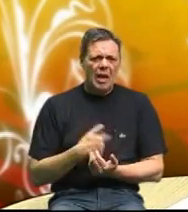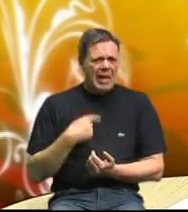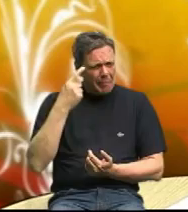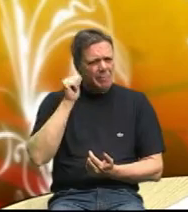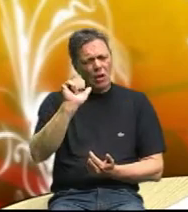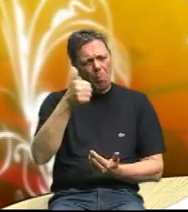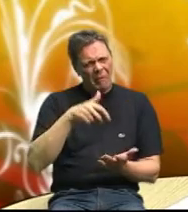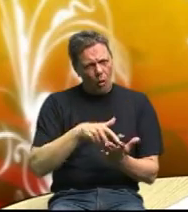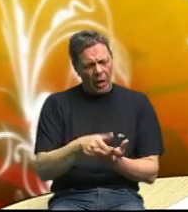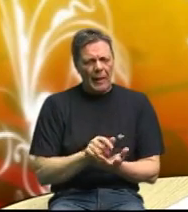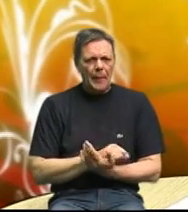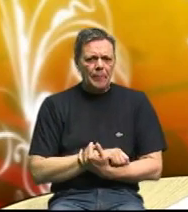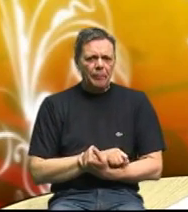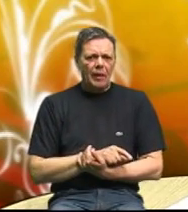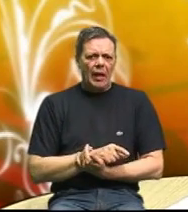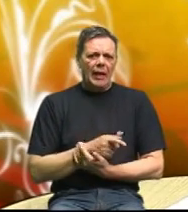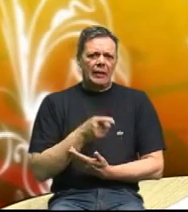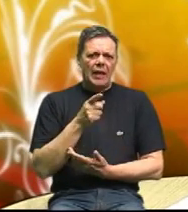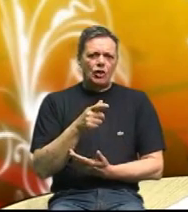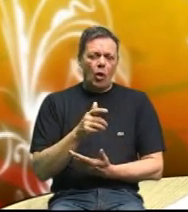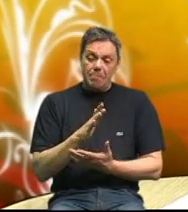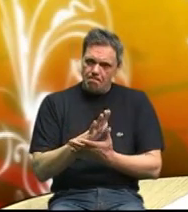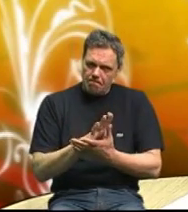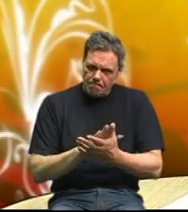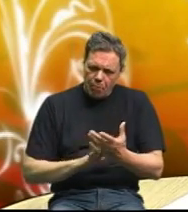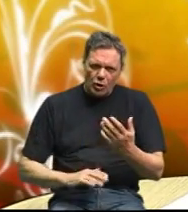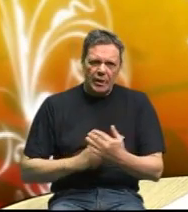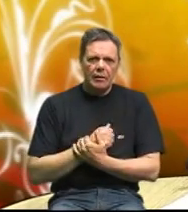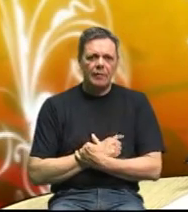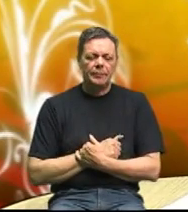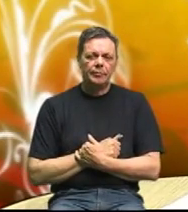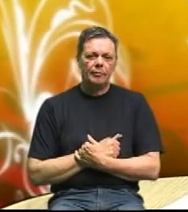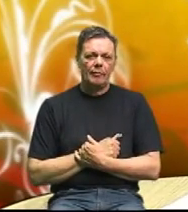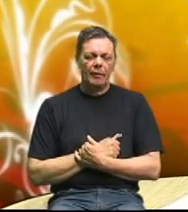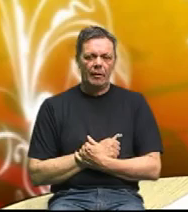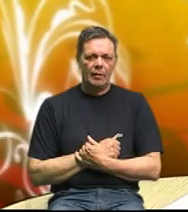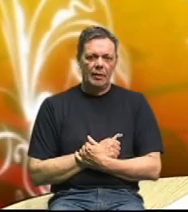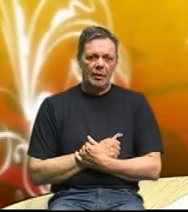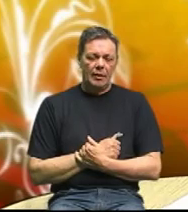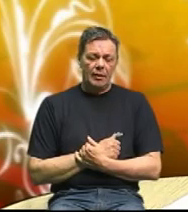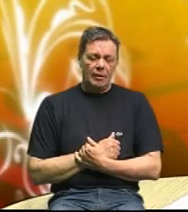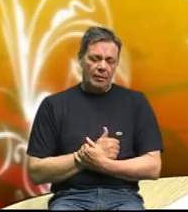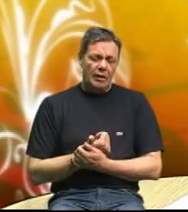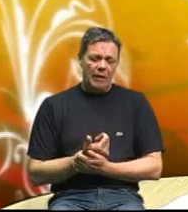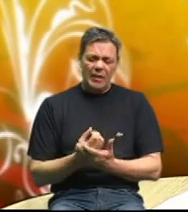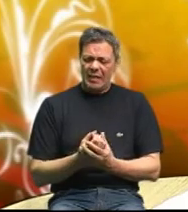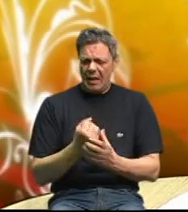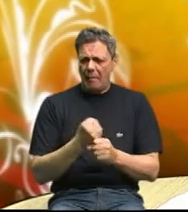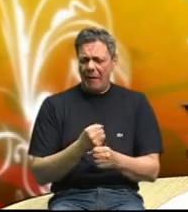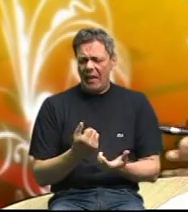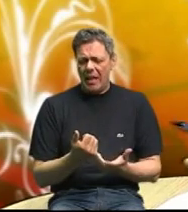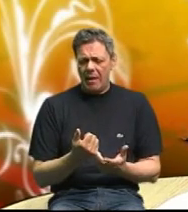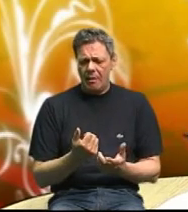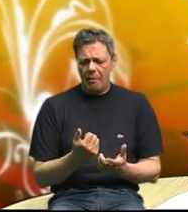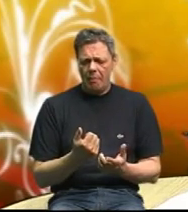je to prvi korak kod njih da će oni najpre krenuti jednim određenim jer vi ste inicirali jedan program takozvani vita